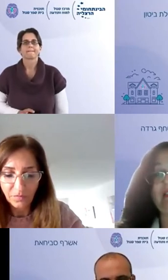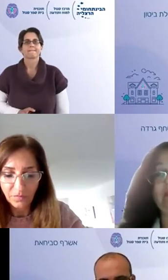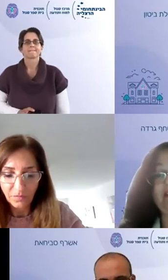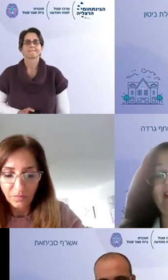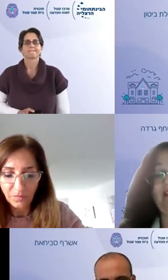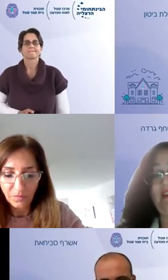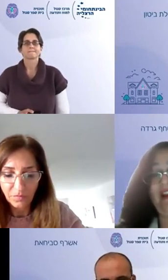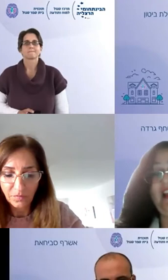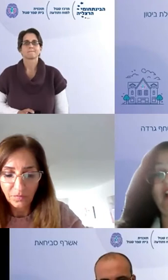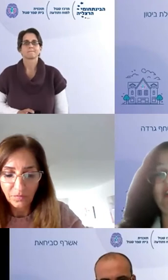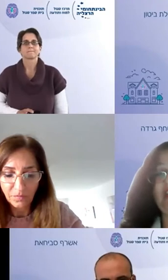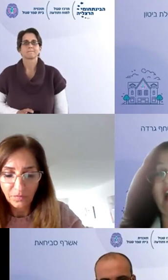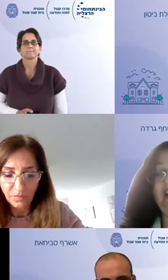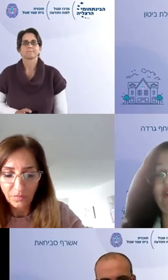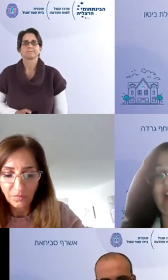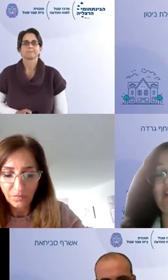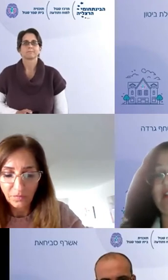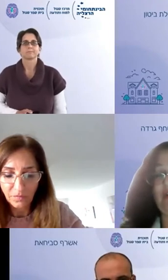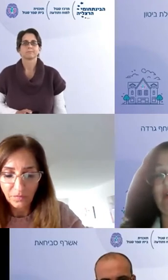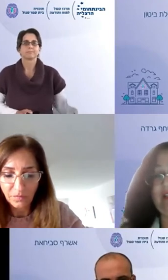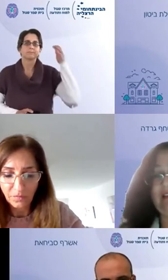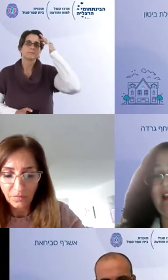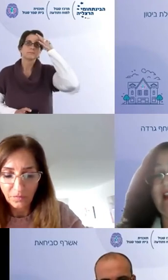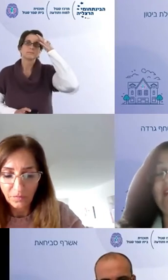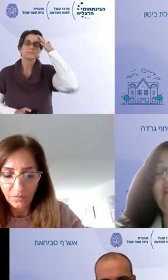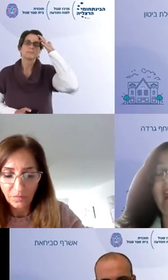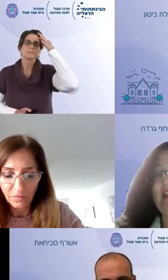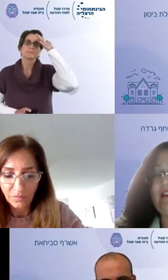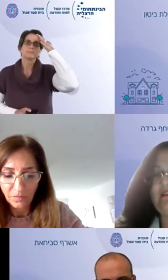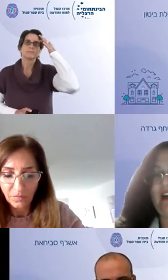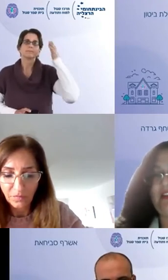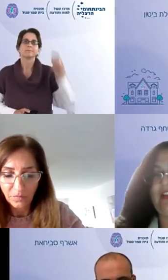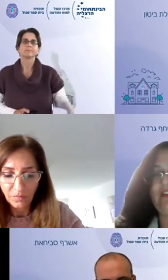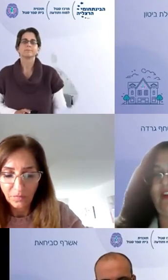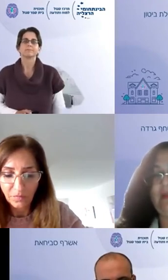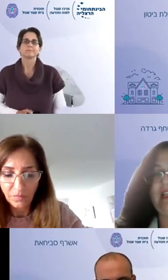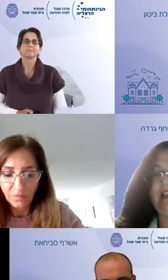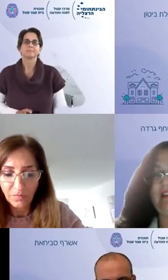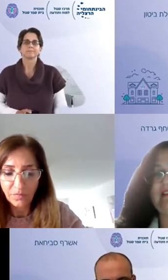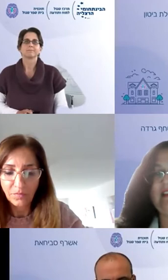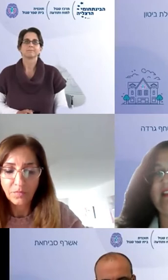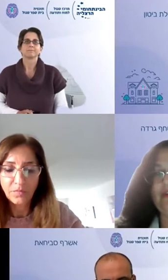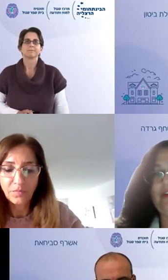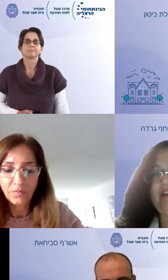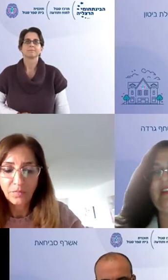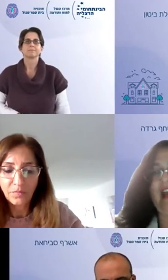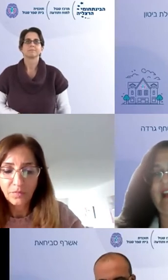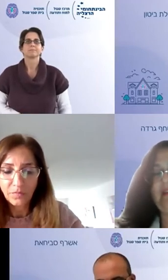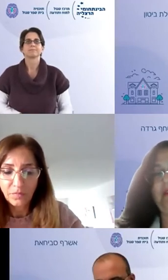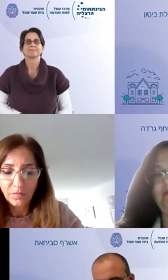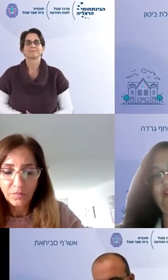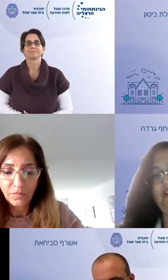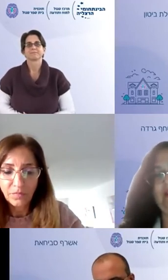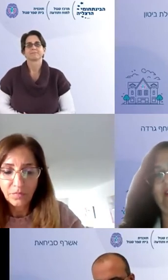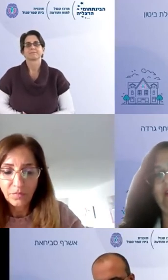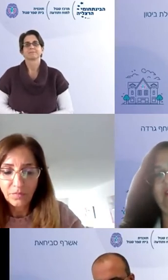מנהלת את בית הספר השנה הראשונה של התוכנית ואין דבר יותר טוב מלהיכנס לניהול יחד